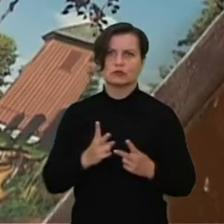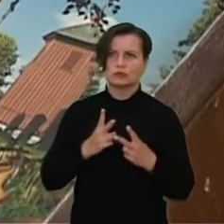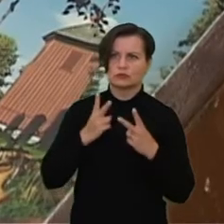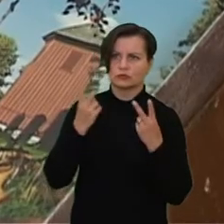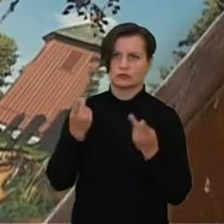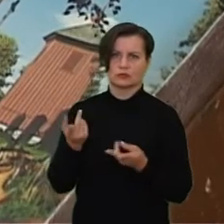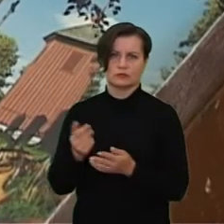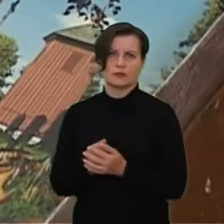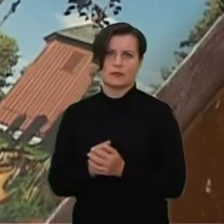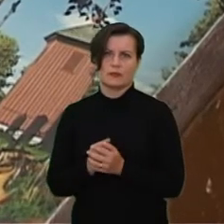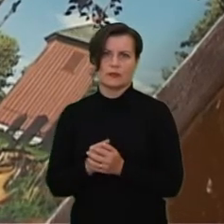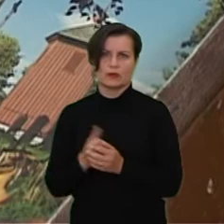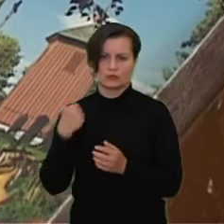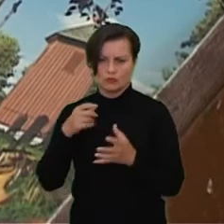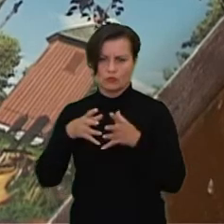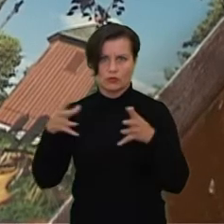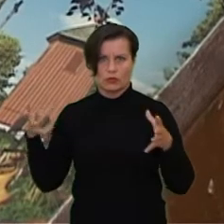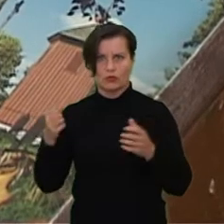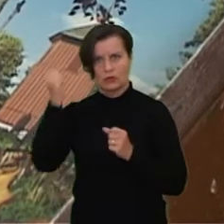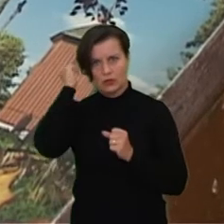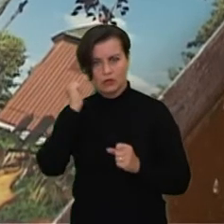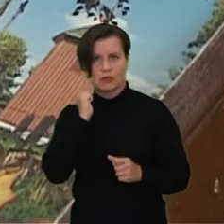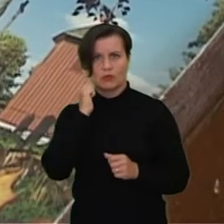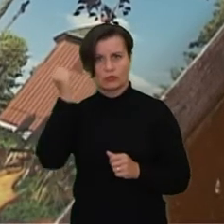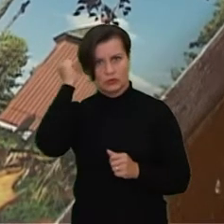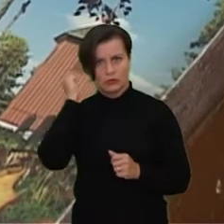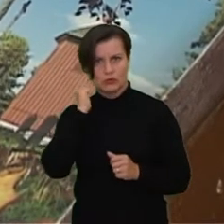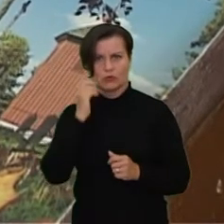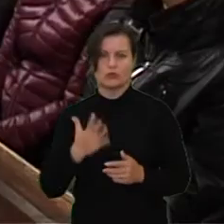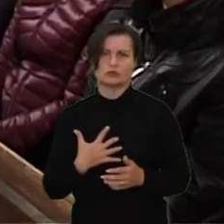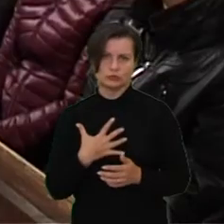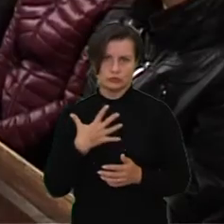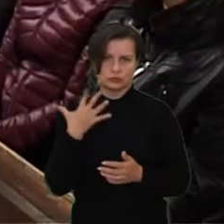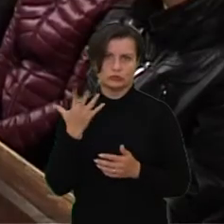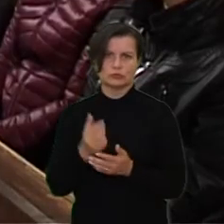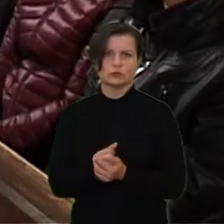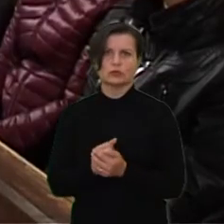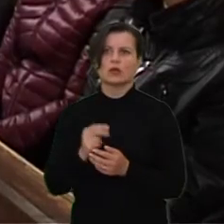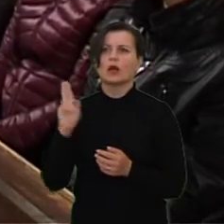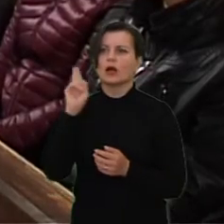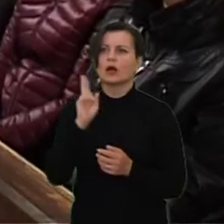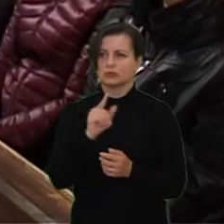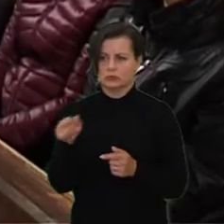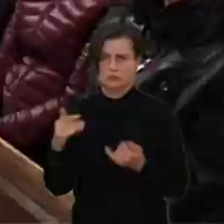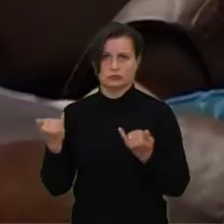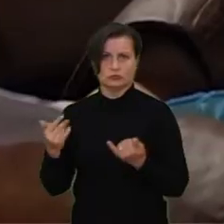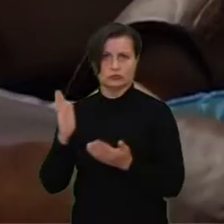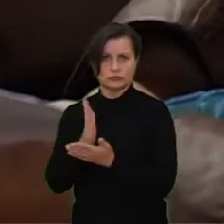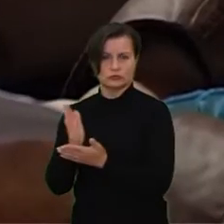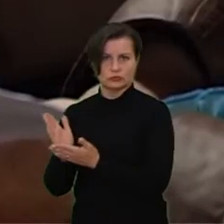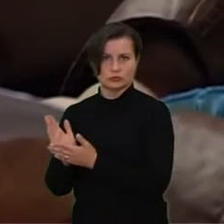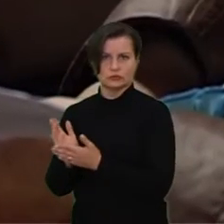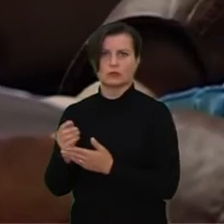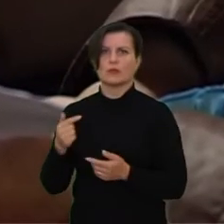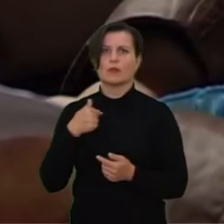susižavėja, daug žmonių buvo. Ir dėkoja, ir dėkoja, ir džiaugiasi visu to, kas čia